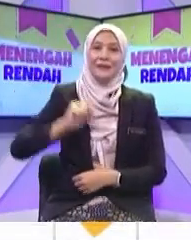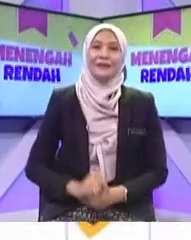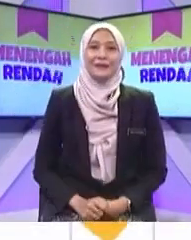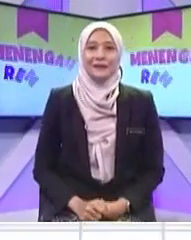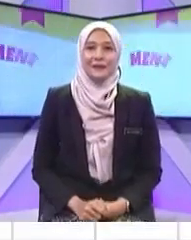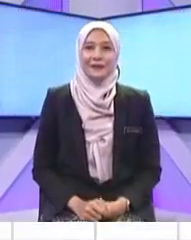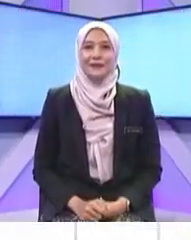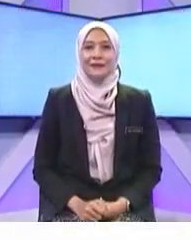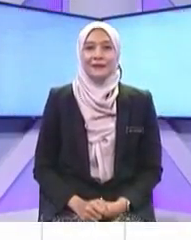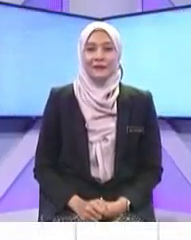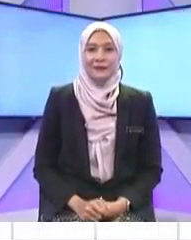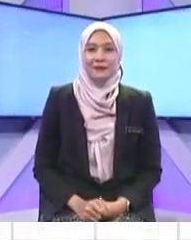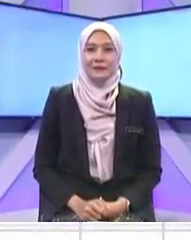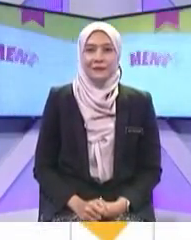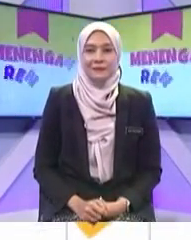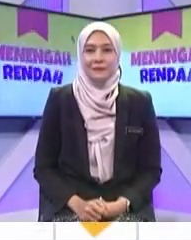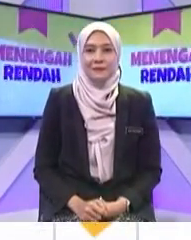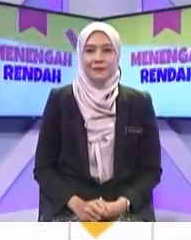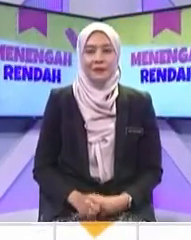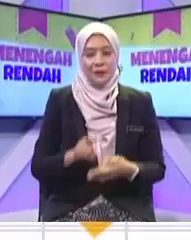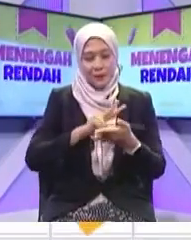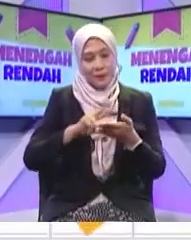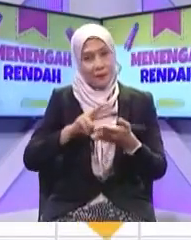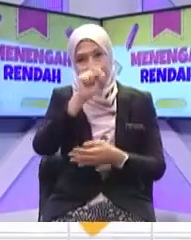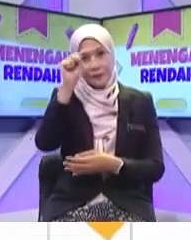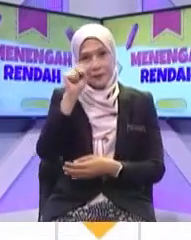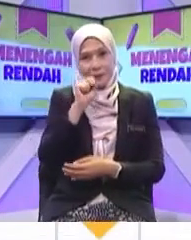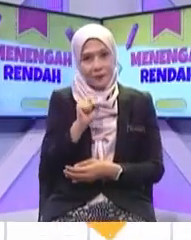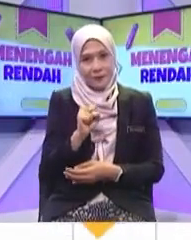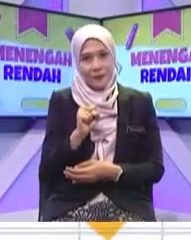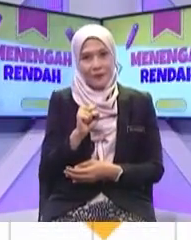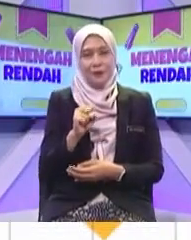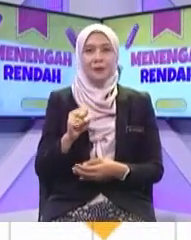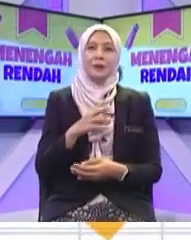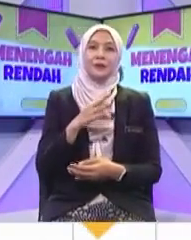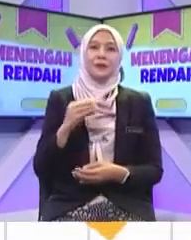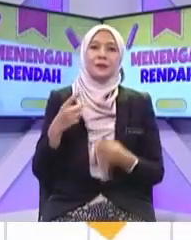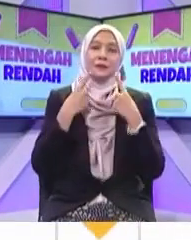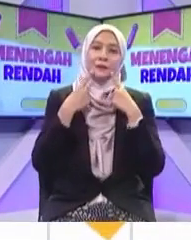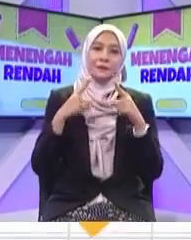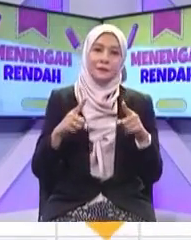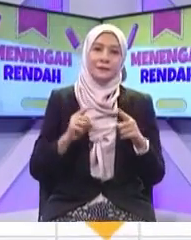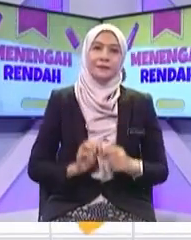Khalif dulu Silakan Khalif Baca soalan penuh Baca jawapan penuh Dan baru pilih Jawapannya